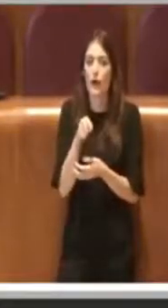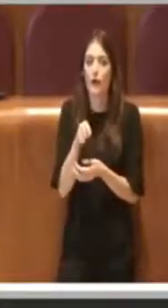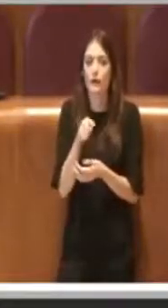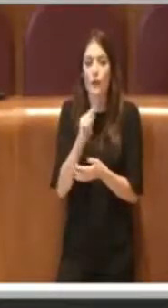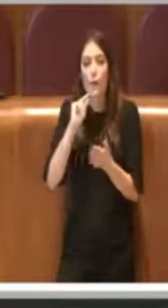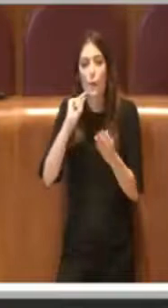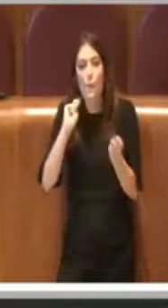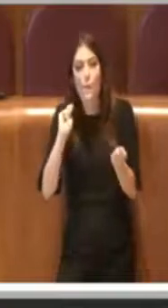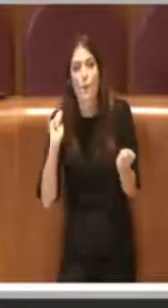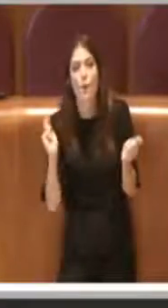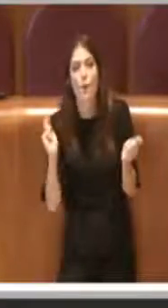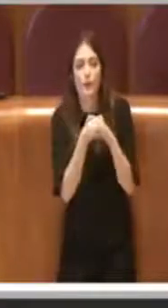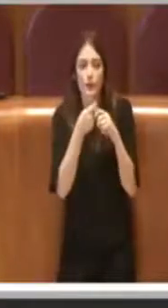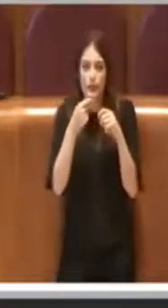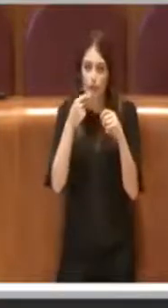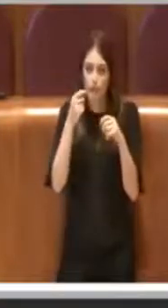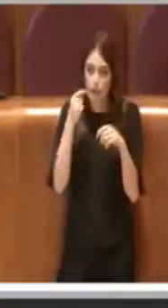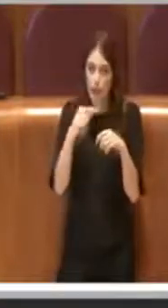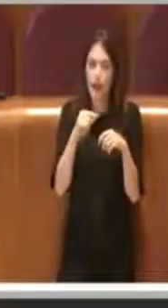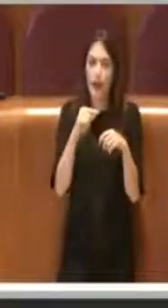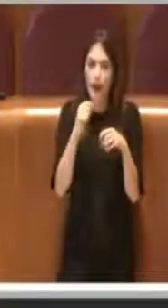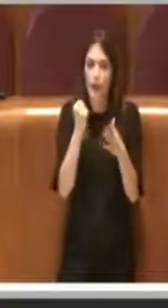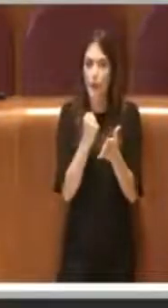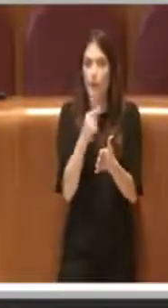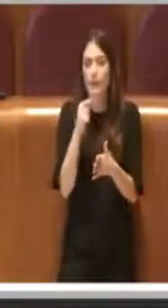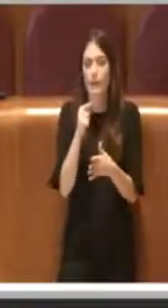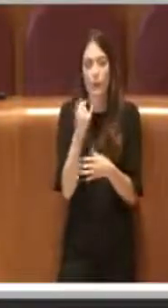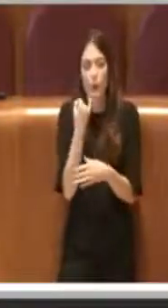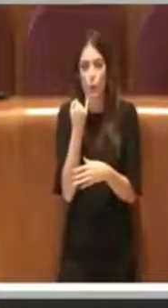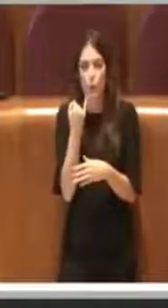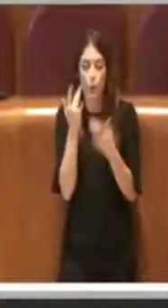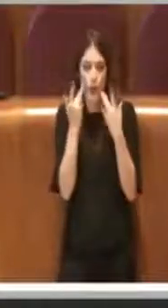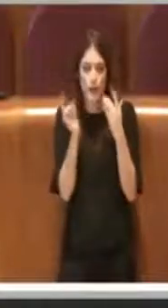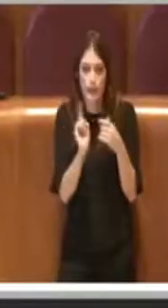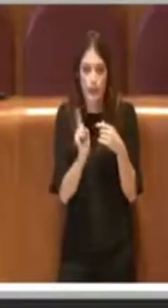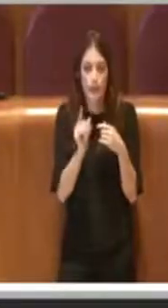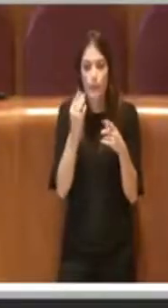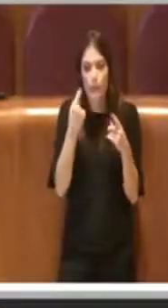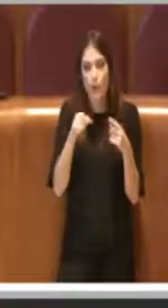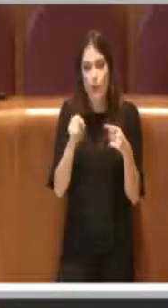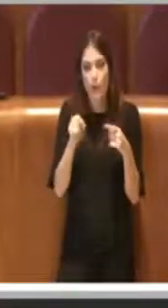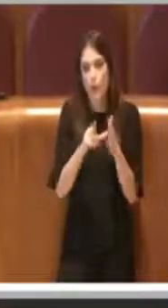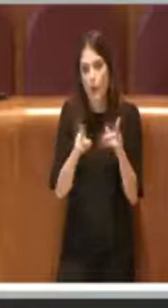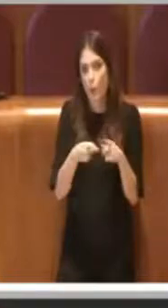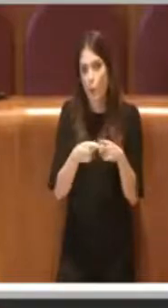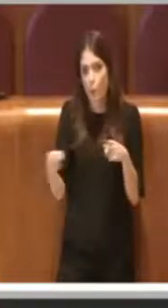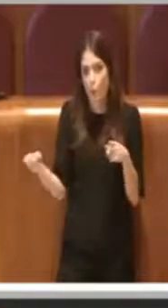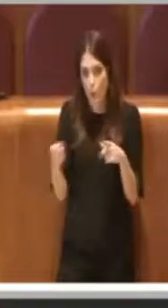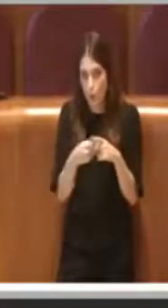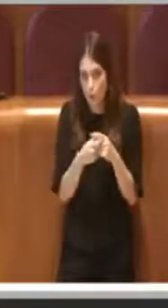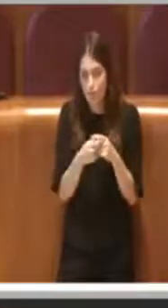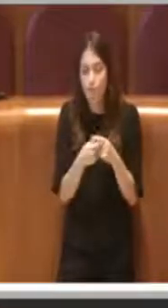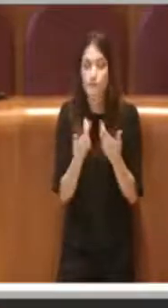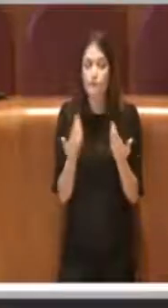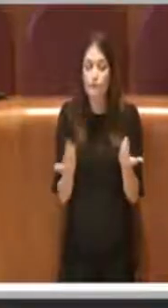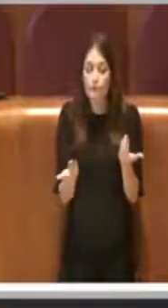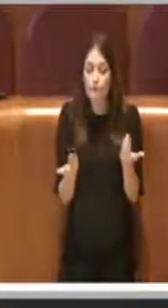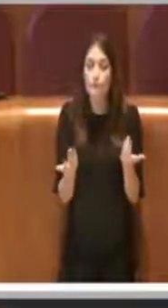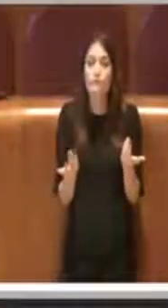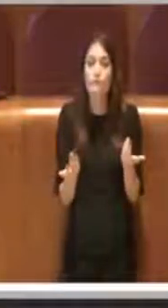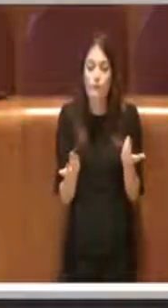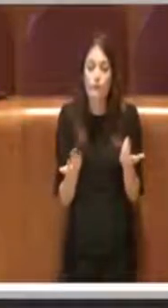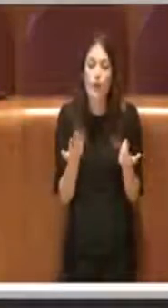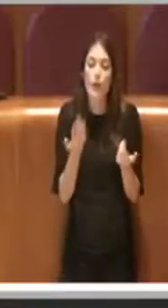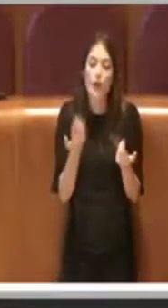così sostanziale non è stato semplice, per cui ha richiesto un tempo più lungo del previsto e quindi per questo mi sento anche di